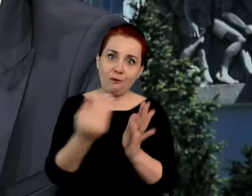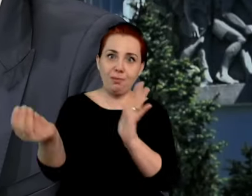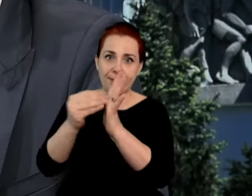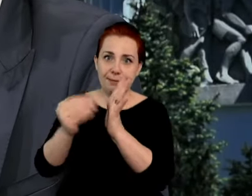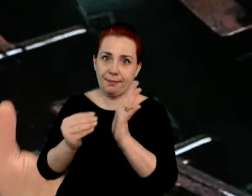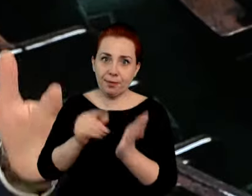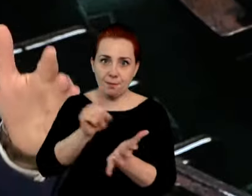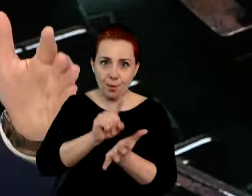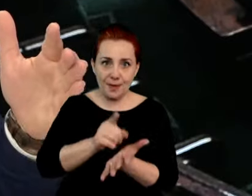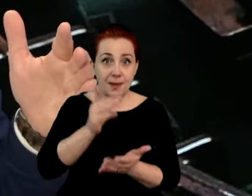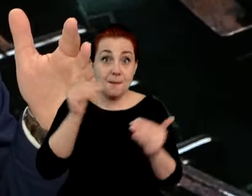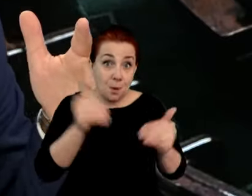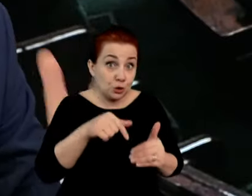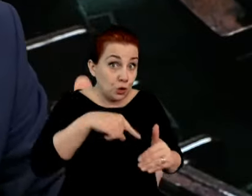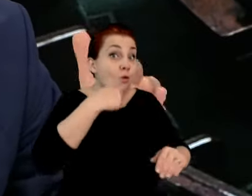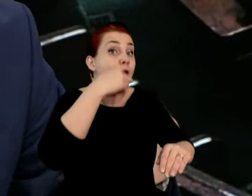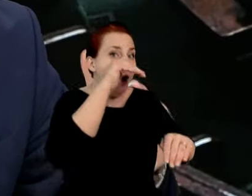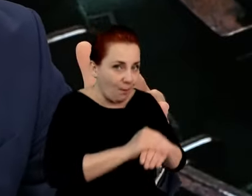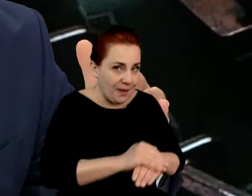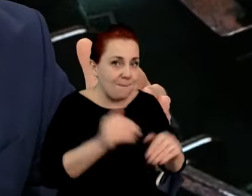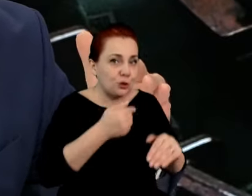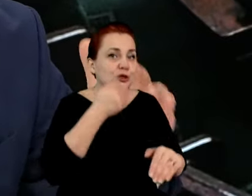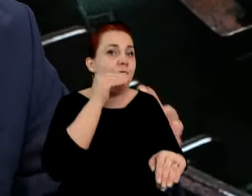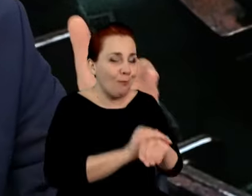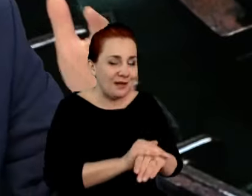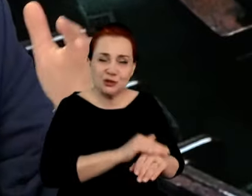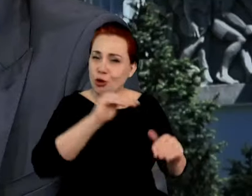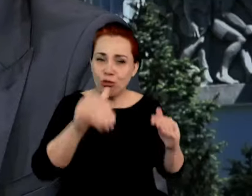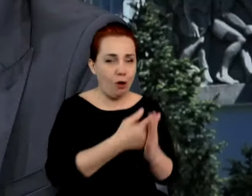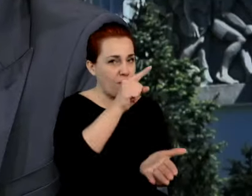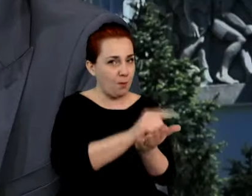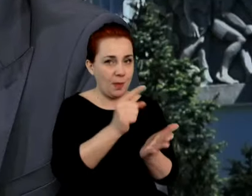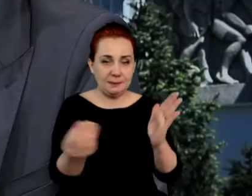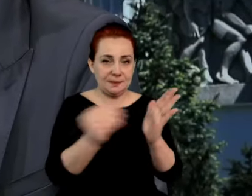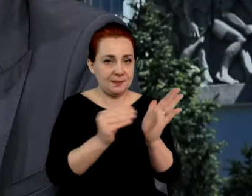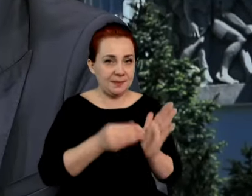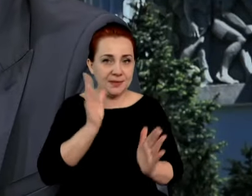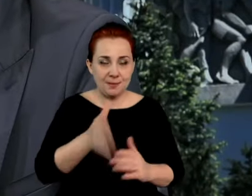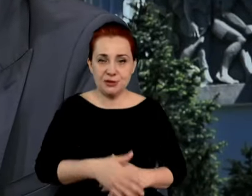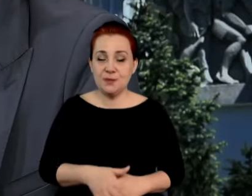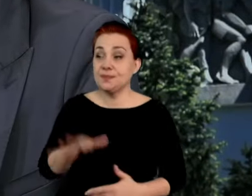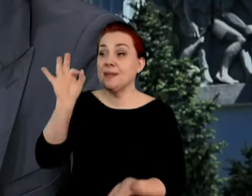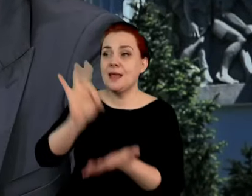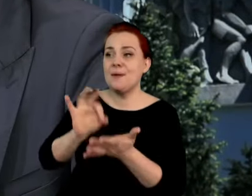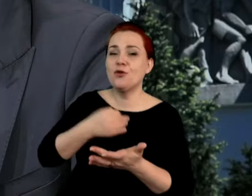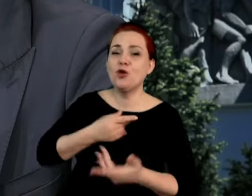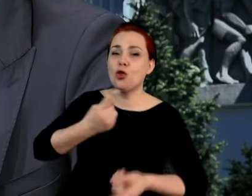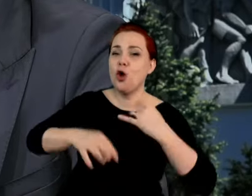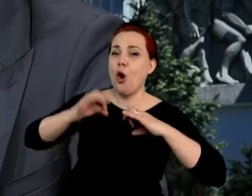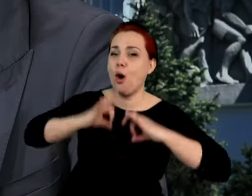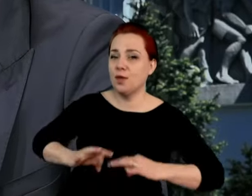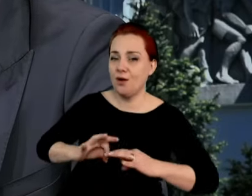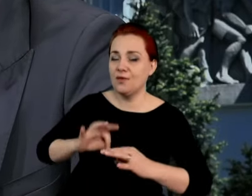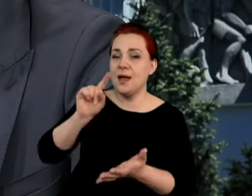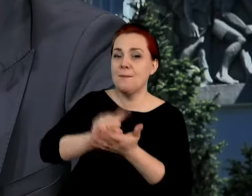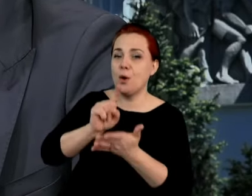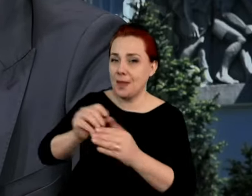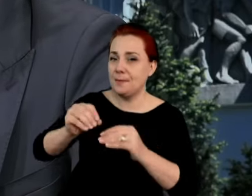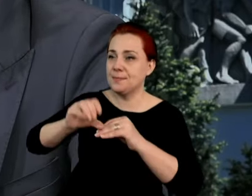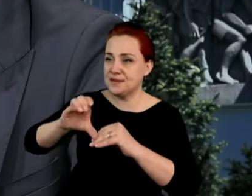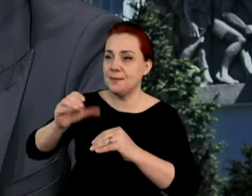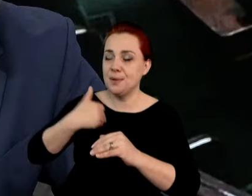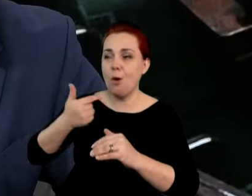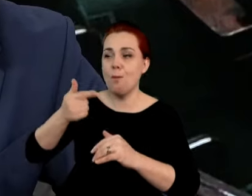obiecać w tym studiu, że podatków nowych... Podatku dochodowego na pewno nie będziemy podwyższać, ponieważ nie obniżyliśmy. Podatku